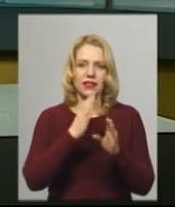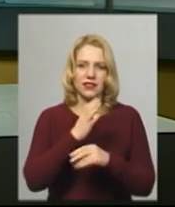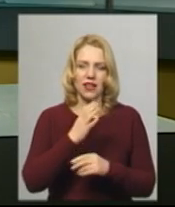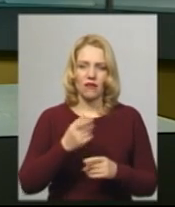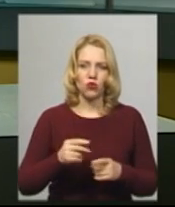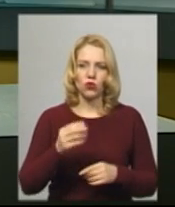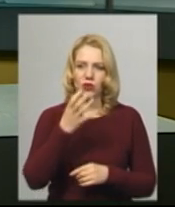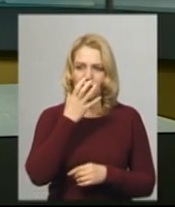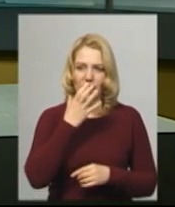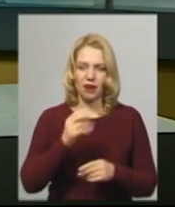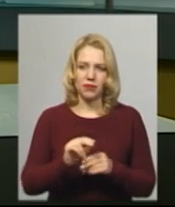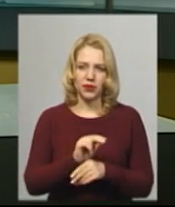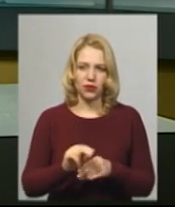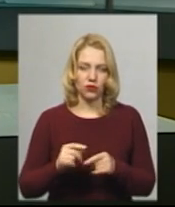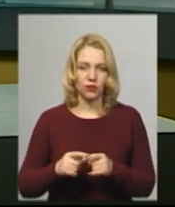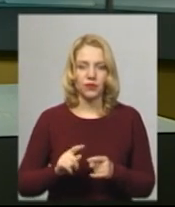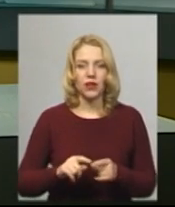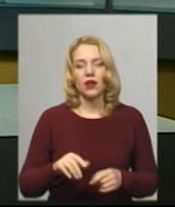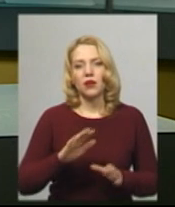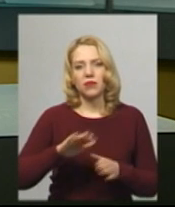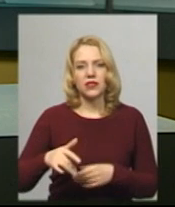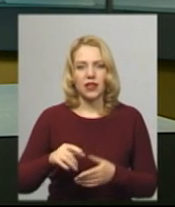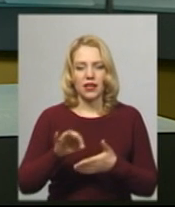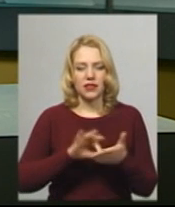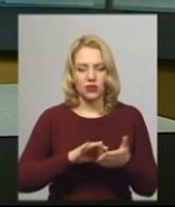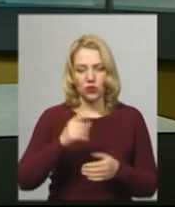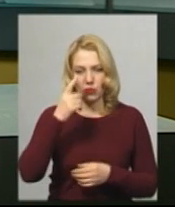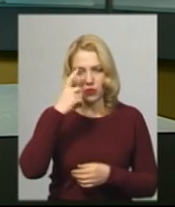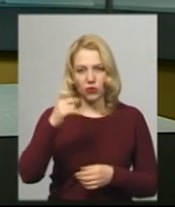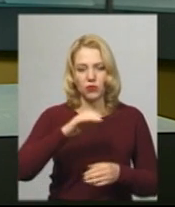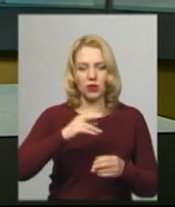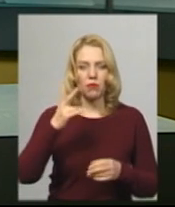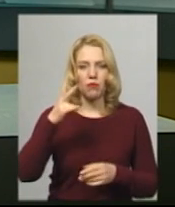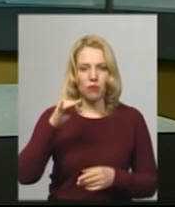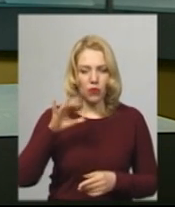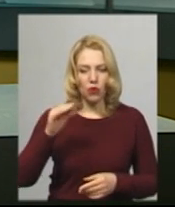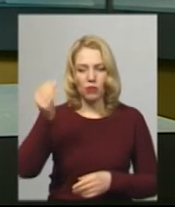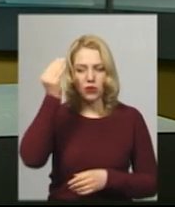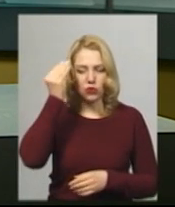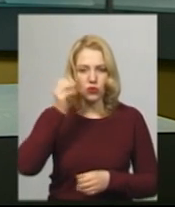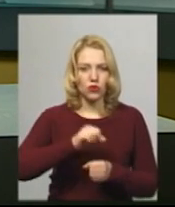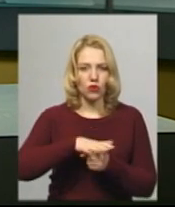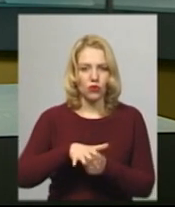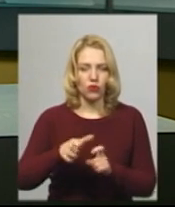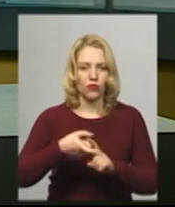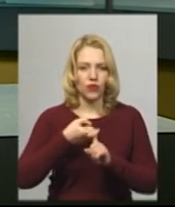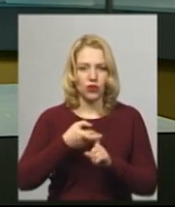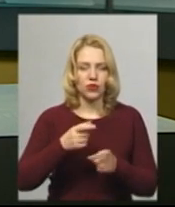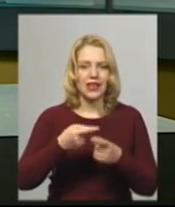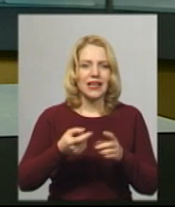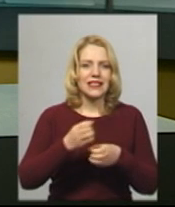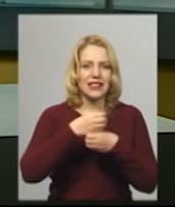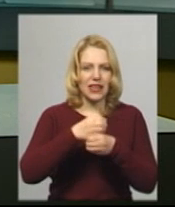Лабораторний центр після отримання екстреного повідомлення стосовно підозри на коронавірус відправили зразки на аналізи, каже